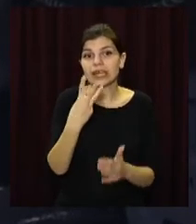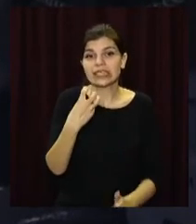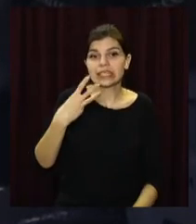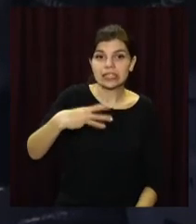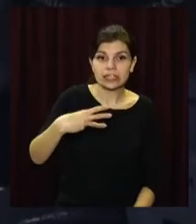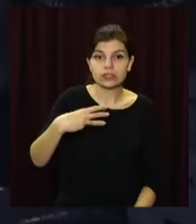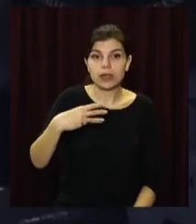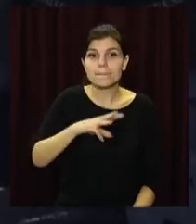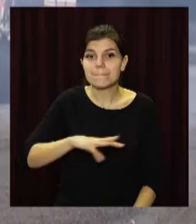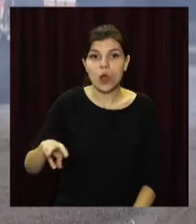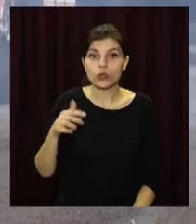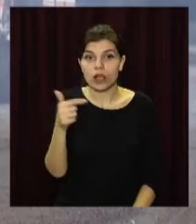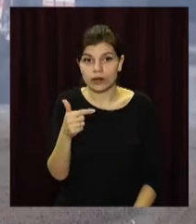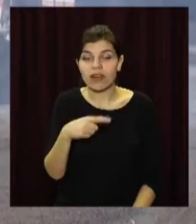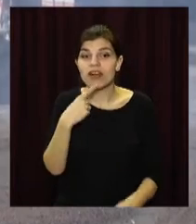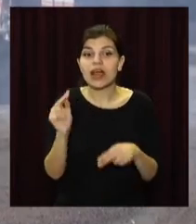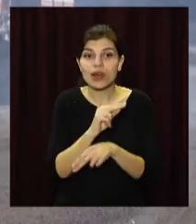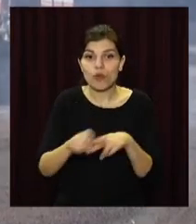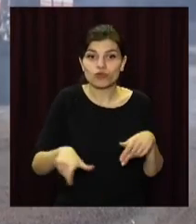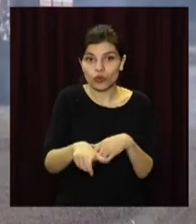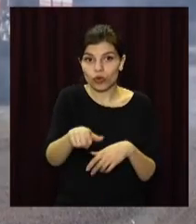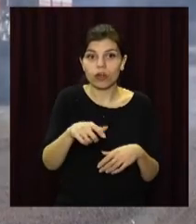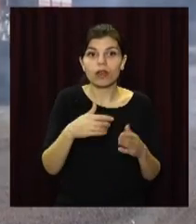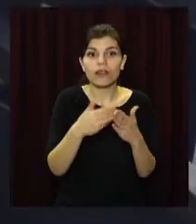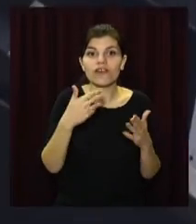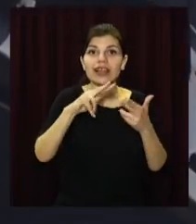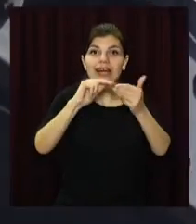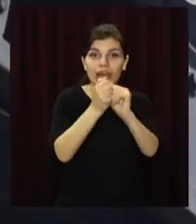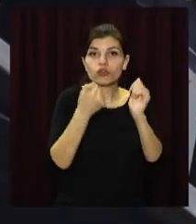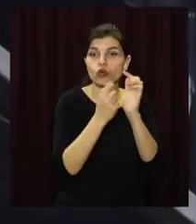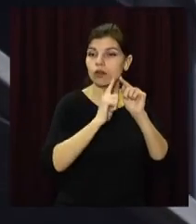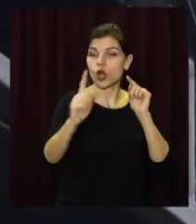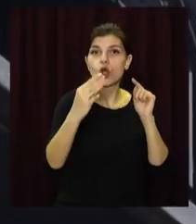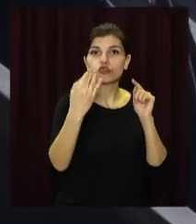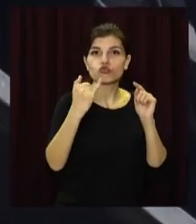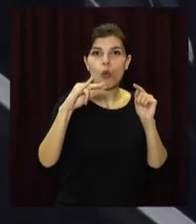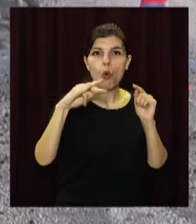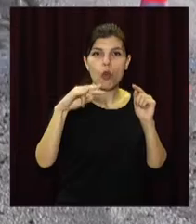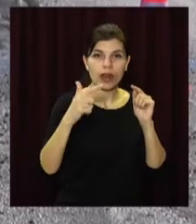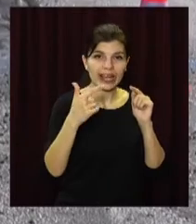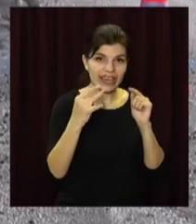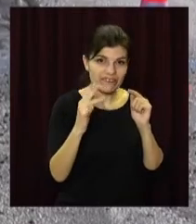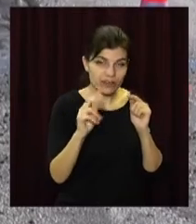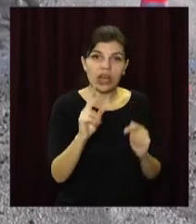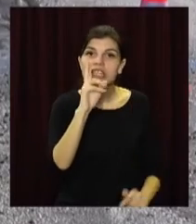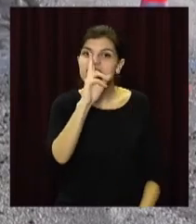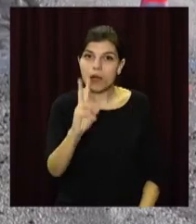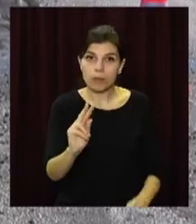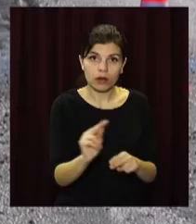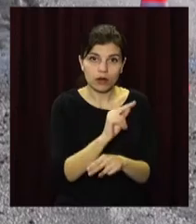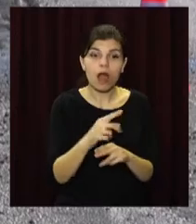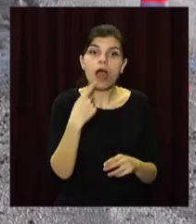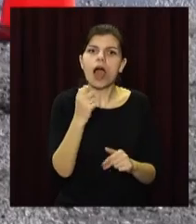мільйонів гривень. Ремонтні роботи автошляху від межі Кам'янського до Шульгівки завершать за два місяці. А повністю оновити 200